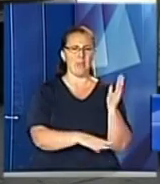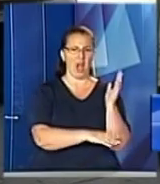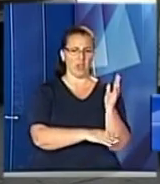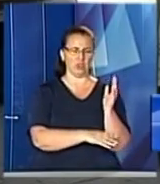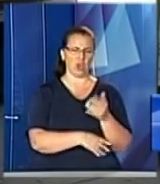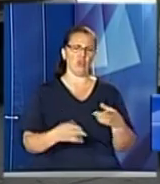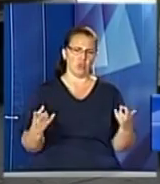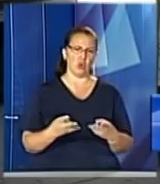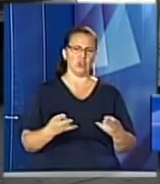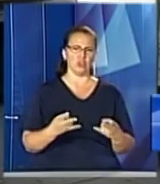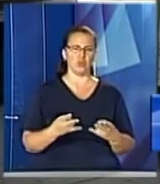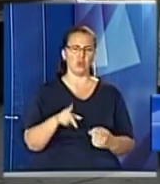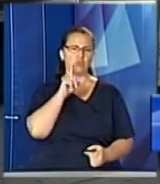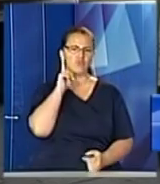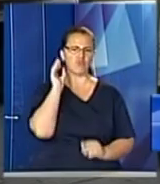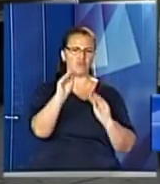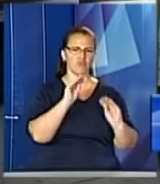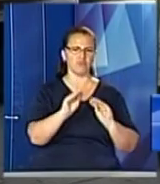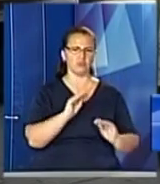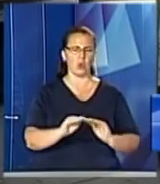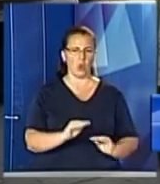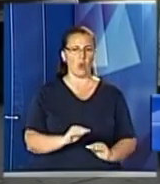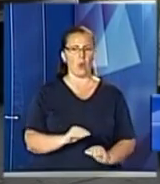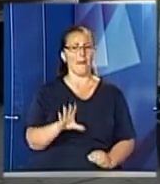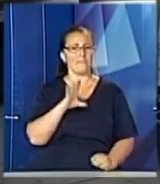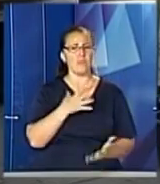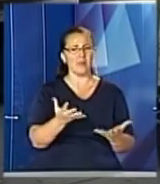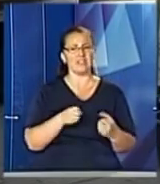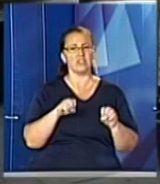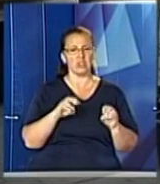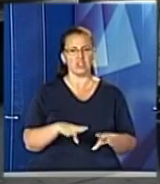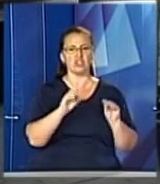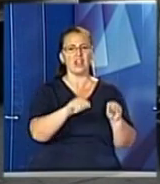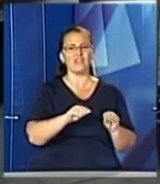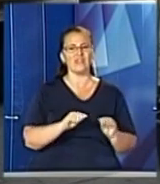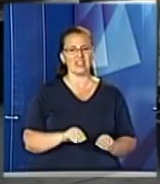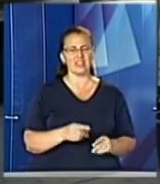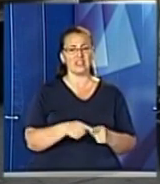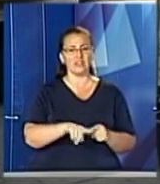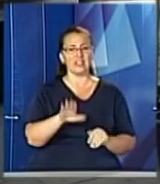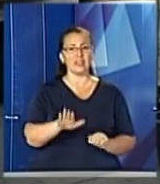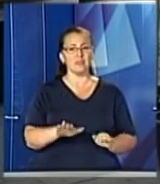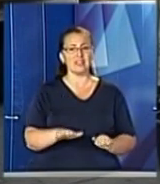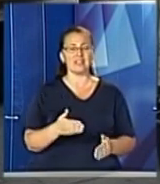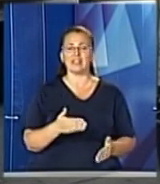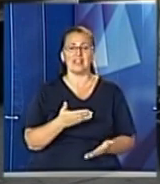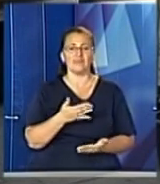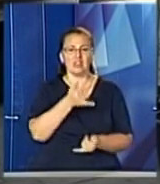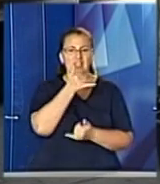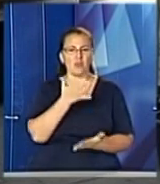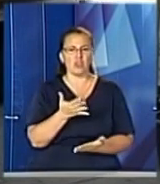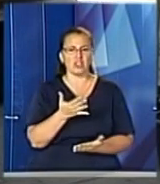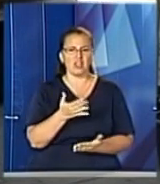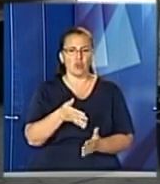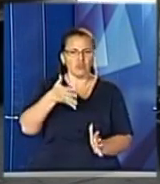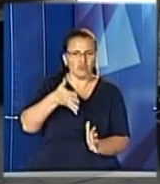Потребують стільній озеленення. Тому було прийнято рішення висадити в тих місцях, де неможливо висадити їх в